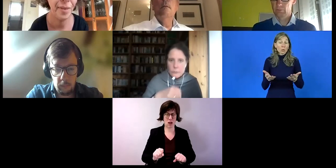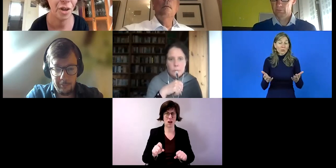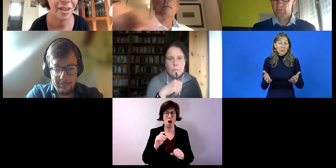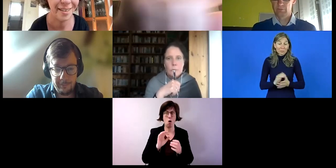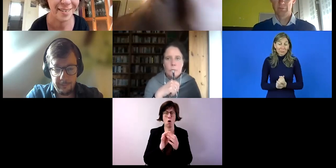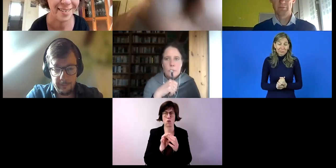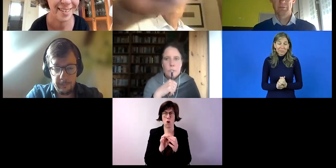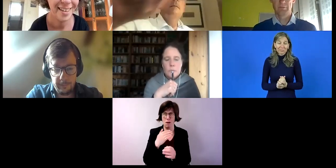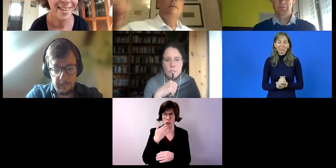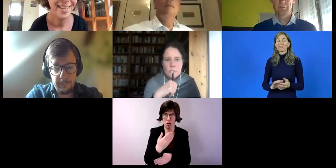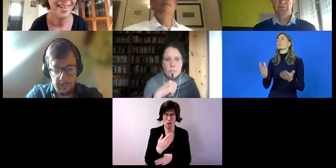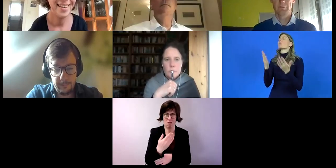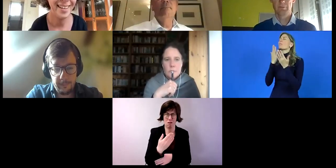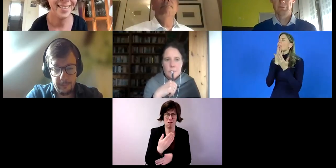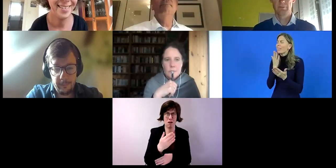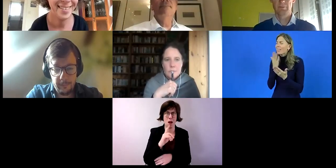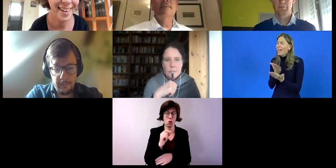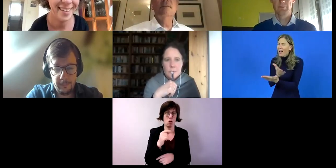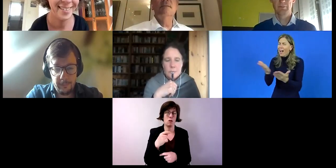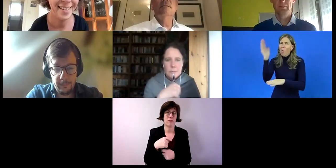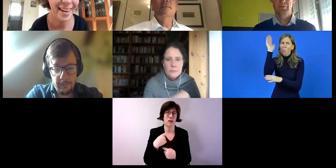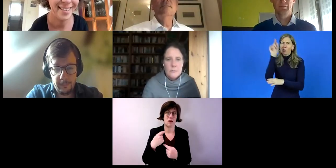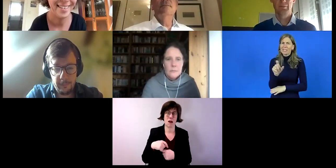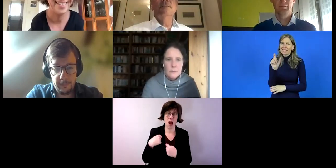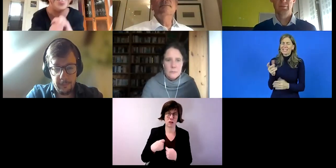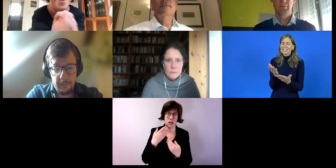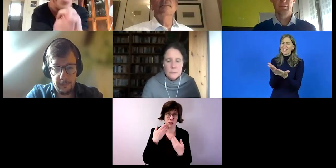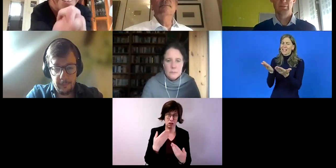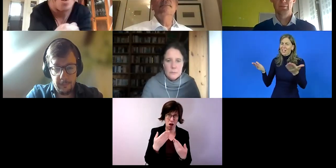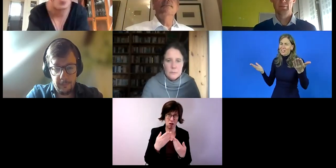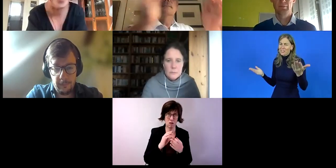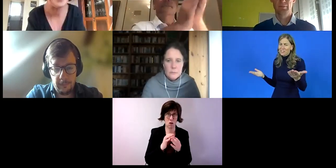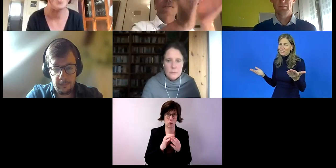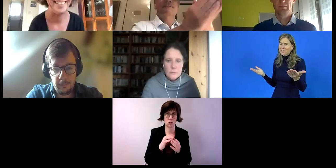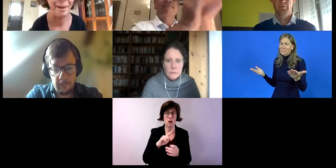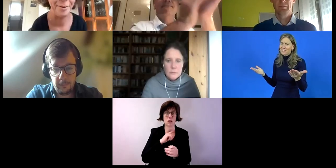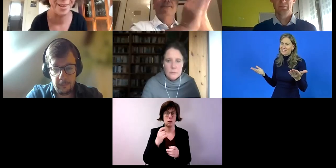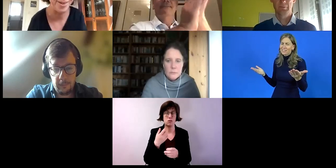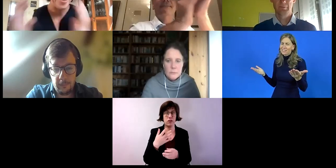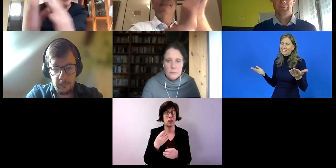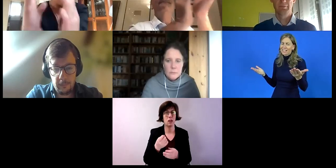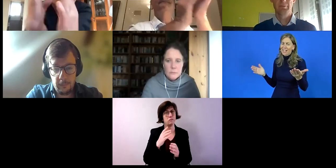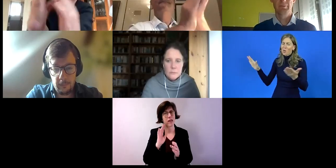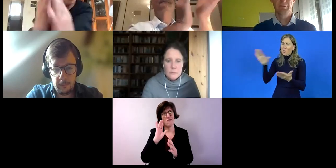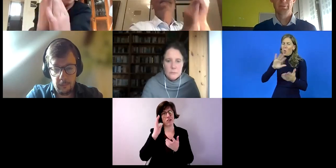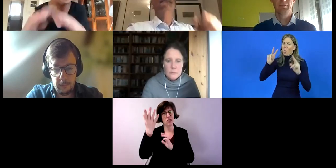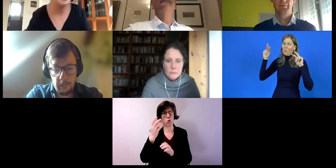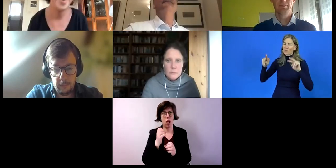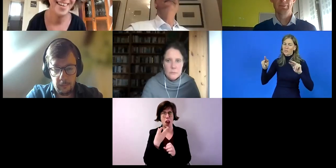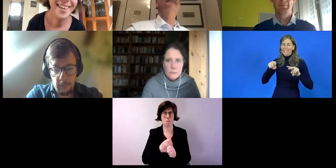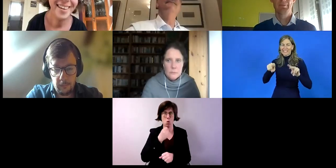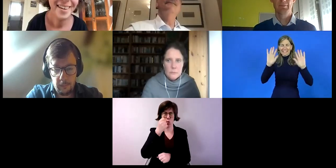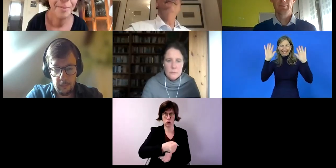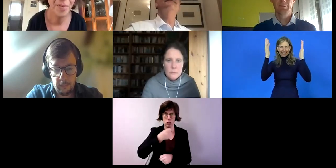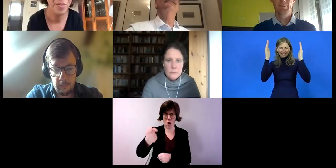DolmetscherInnen. Ganz, ganz herzlichen Dank. Ich überreiche Ihnen einen virtuellen Blumenstrauß.